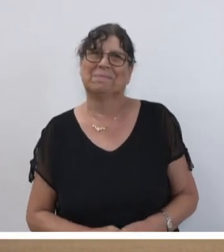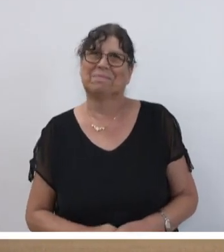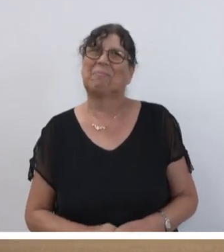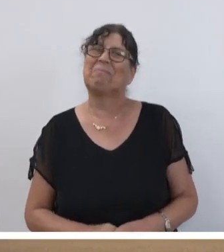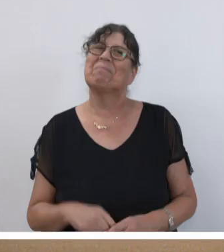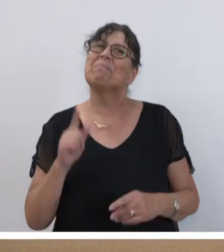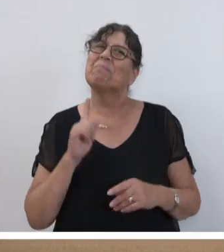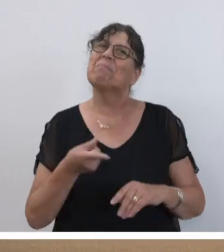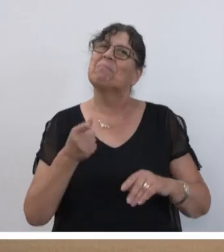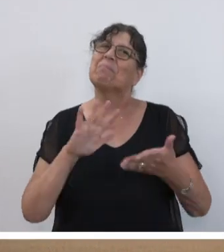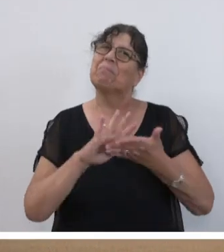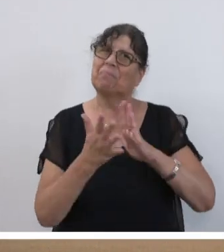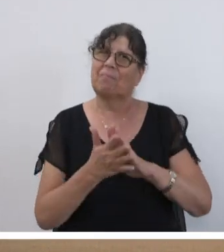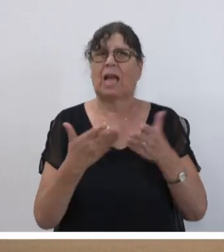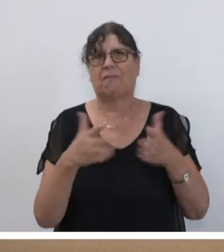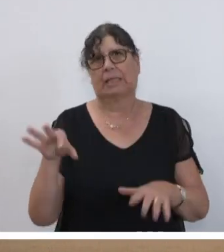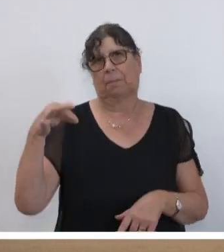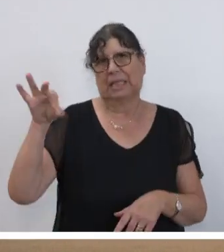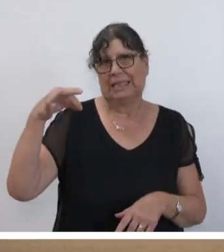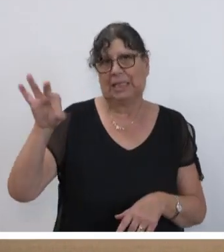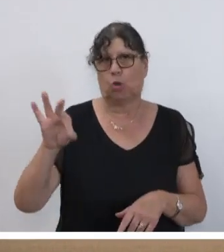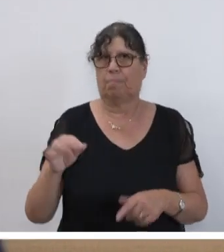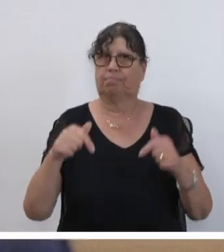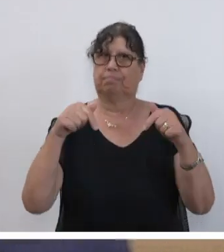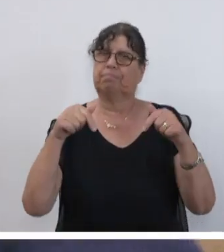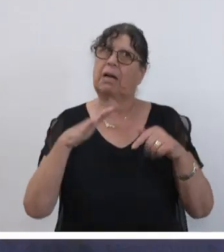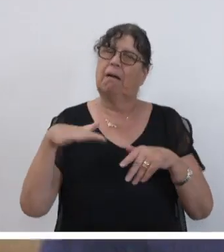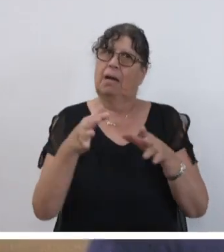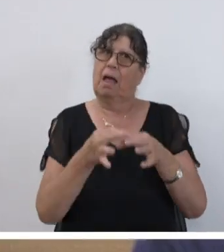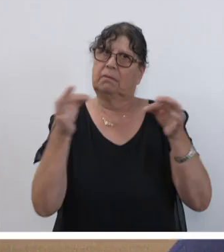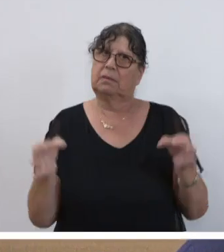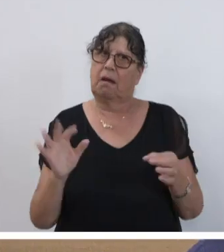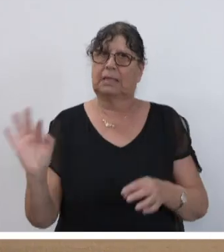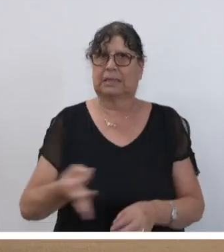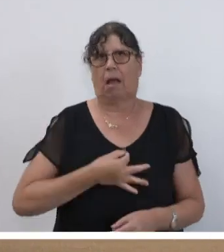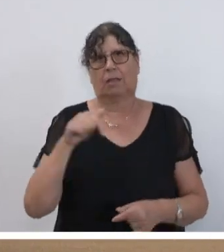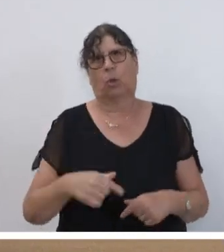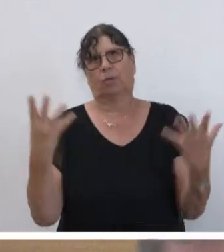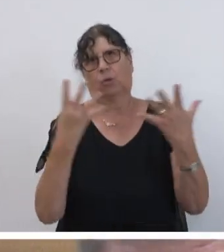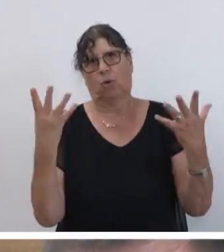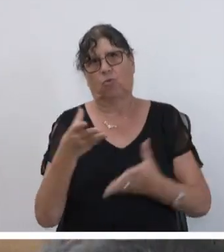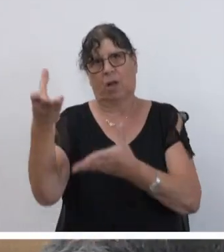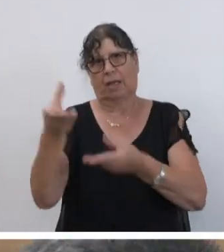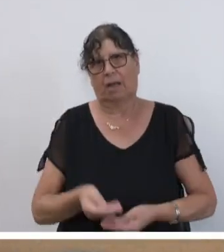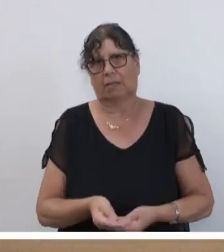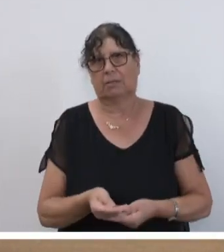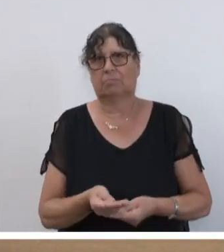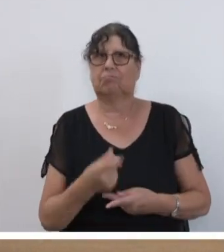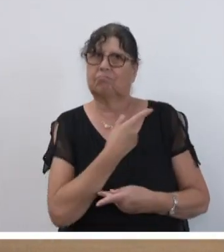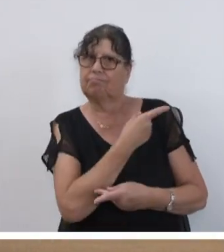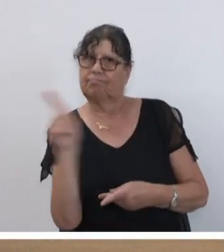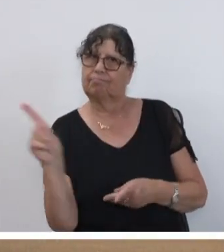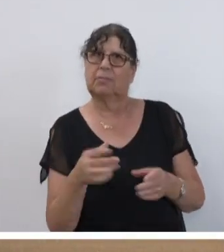Im Einvernehmen mit dem erweiterten Präsidium habe ich den Landtag des Saarlandes für heute 9 Uhr einberufen und die Ihnen